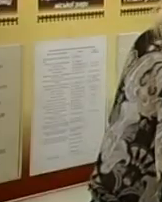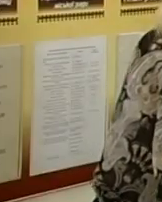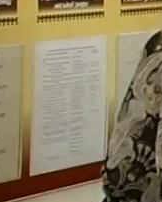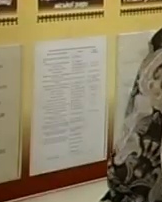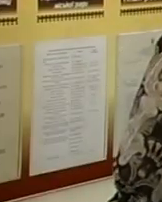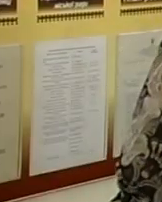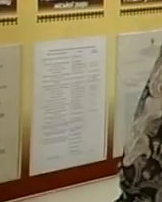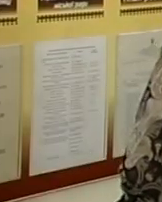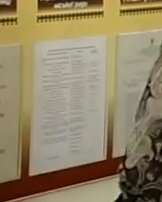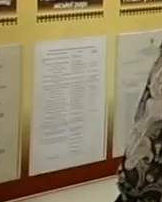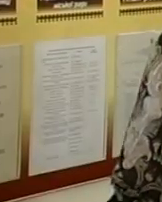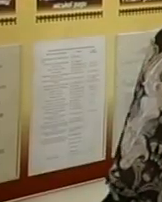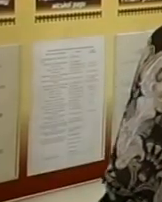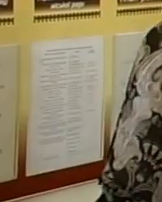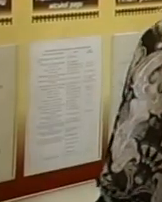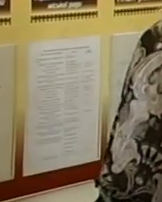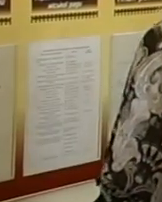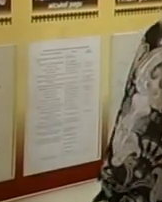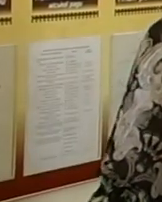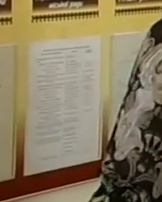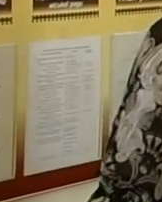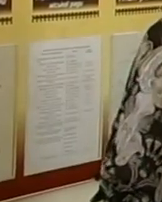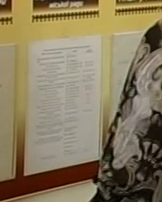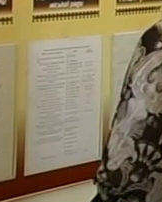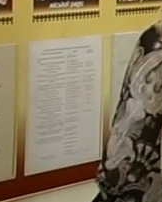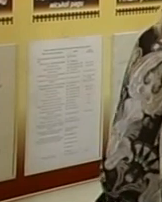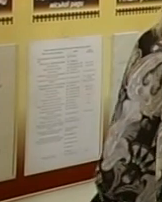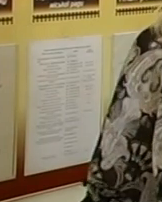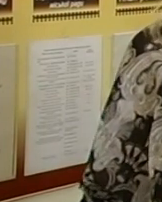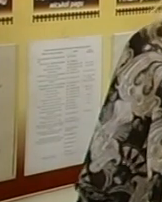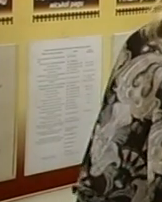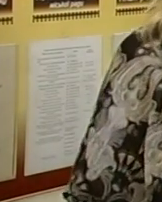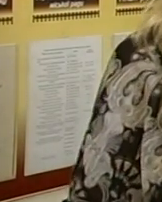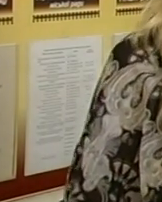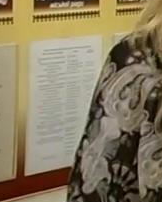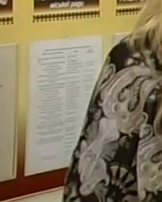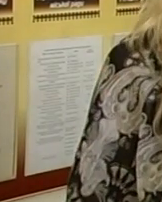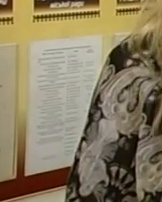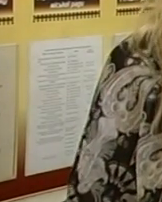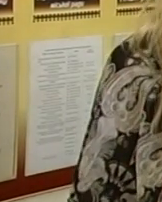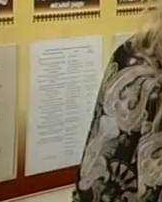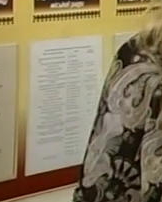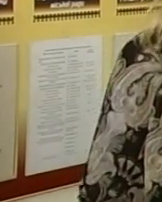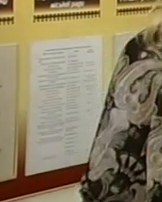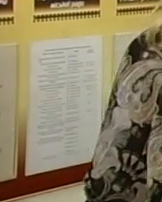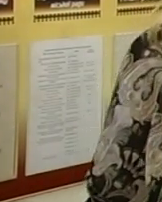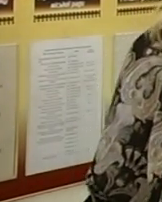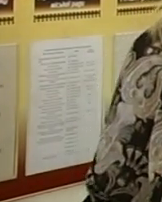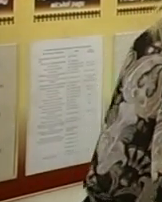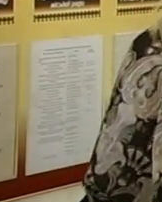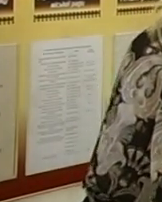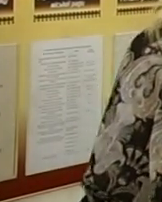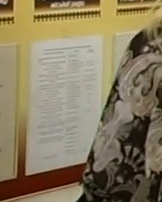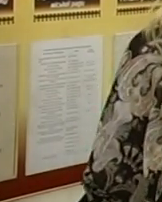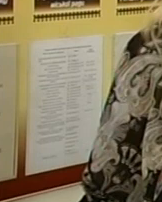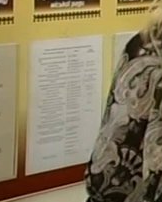такі теж бувають атракціони, привозять такі документи, що вони там їх придбали. Але за